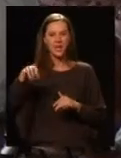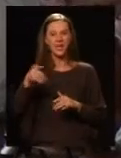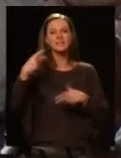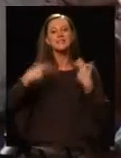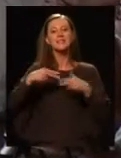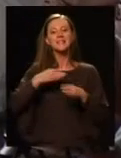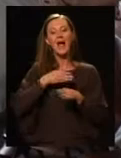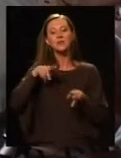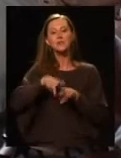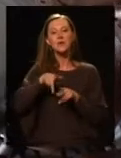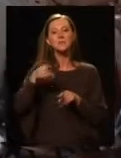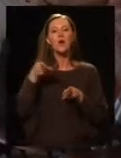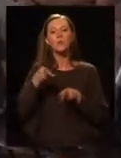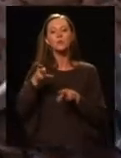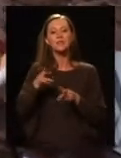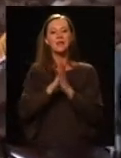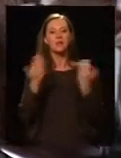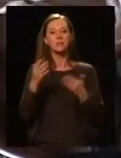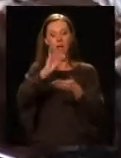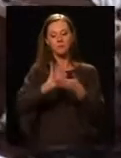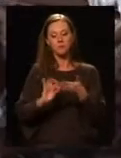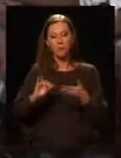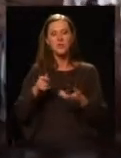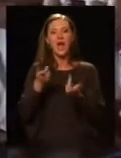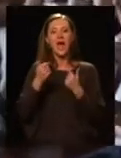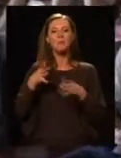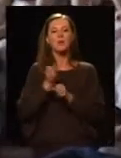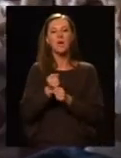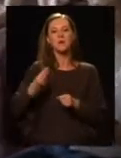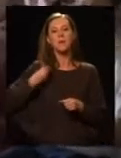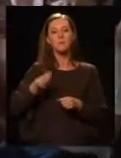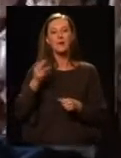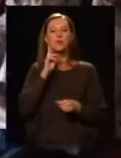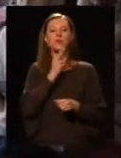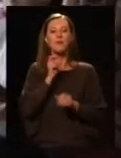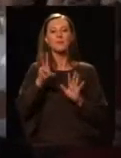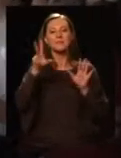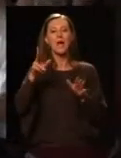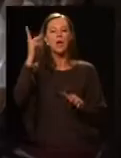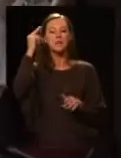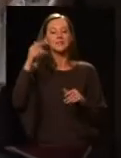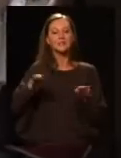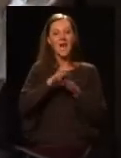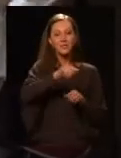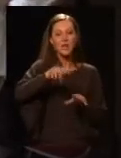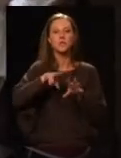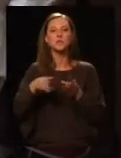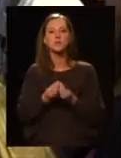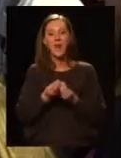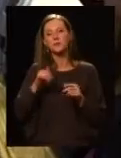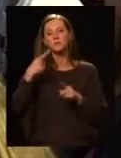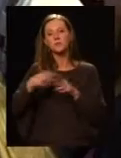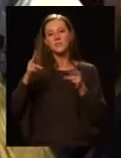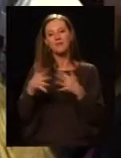kirándulás során utinaplót is írtak, és ezekből az élményekből tartottak beszámolót november 18-án diáktársaiknak, szüleiknek